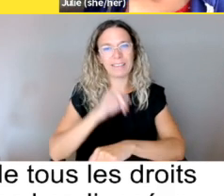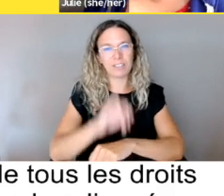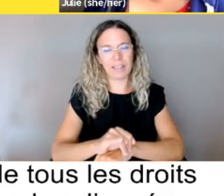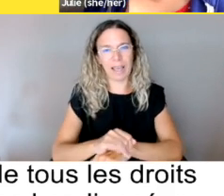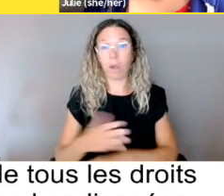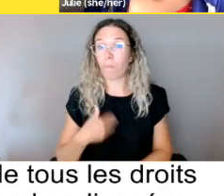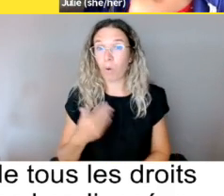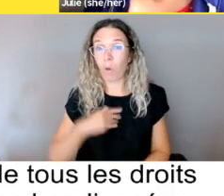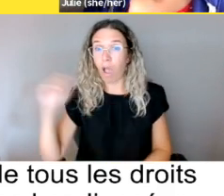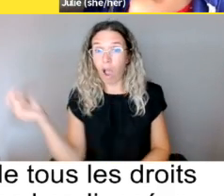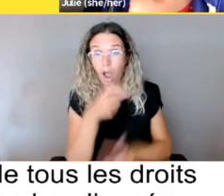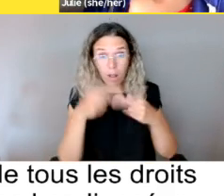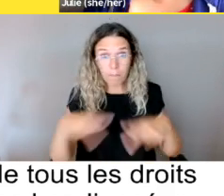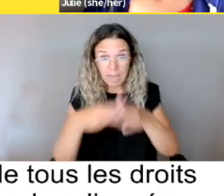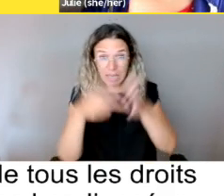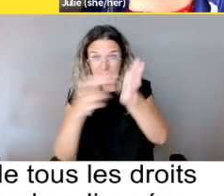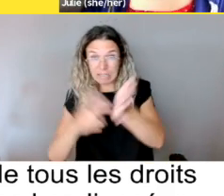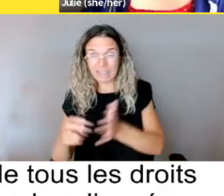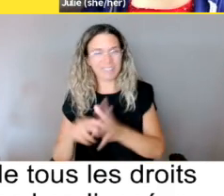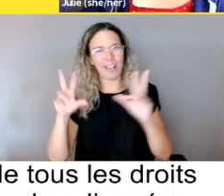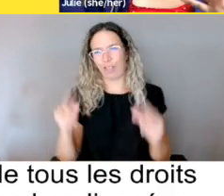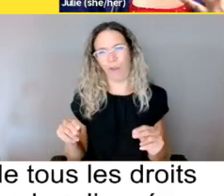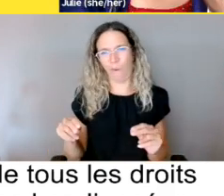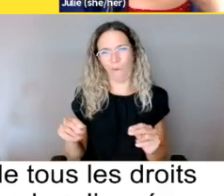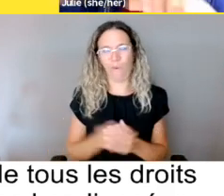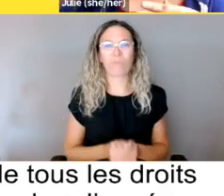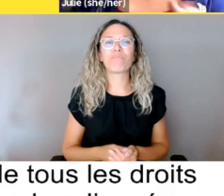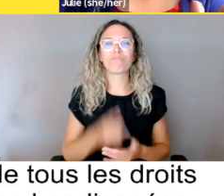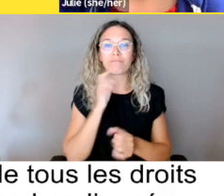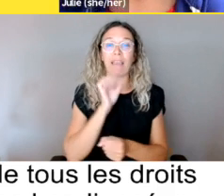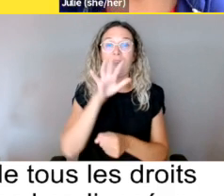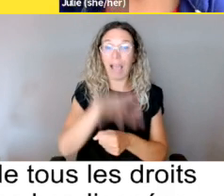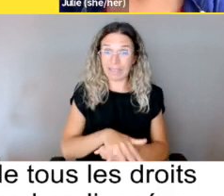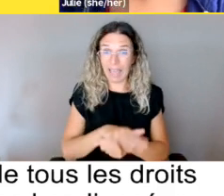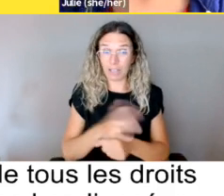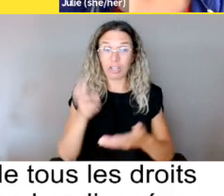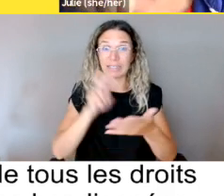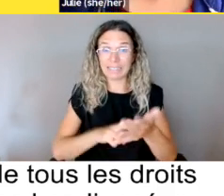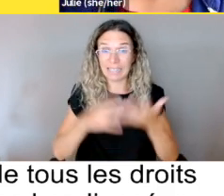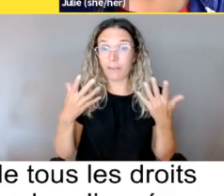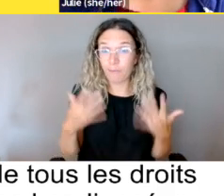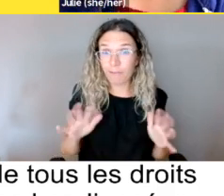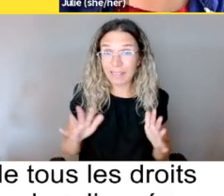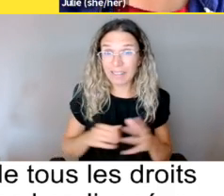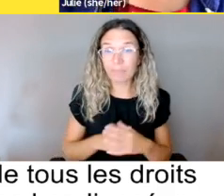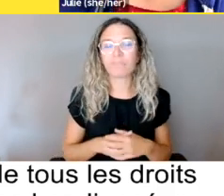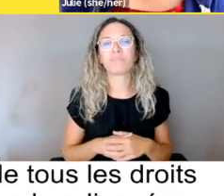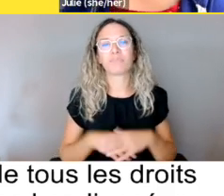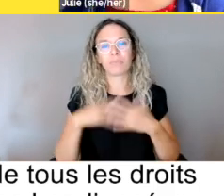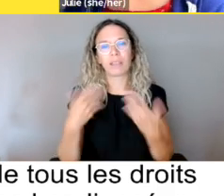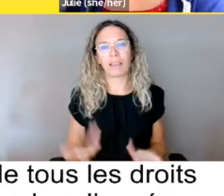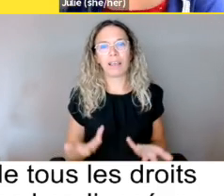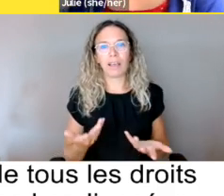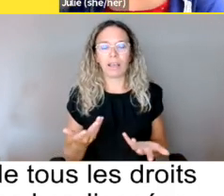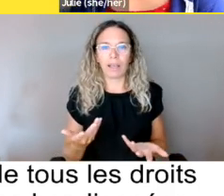pas tous les pays qui l'ont signée. Donc, ceux qui s'engagent, qui les ont signée, qui l'ont